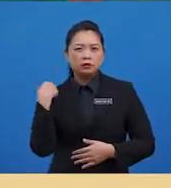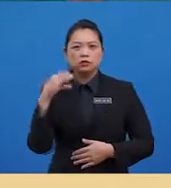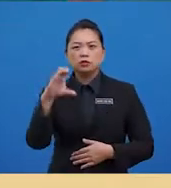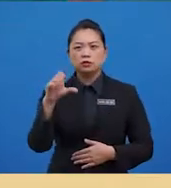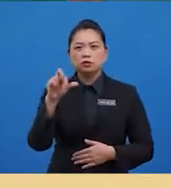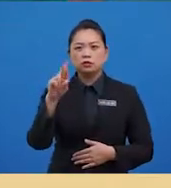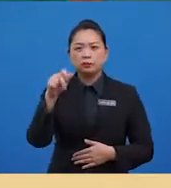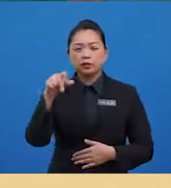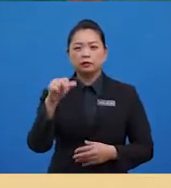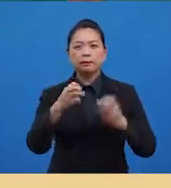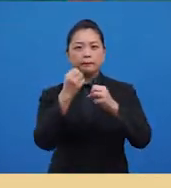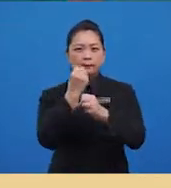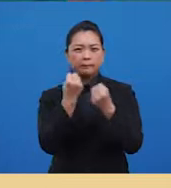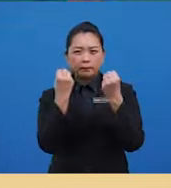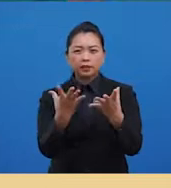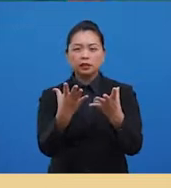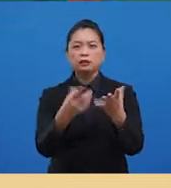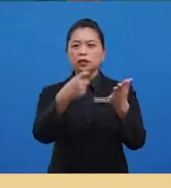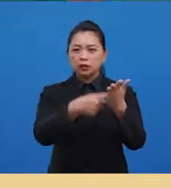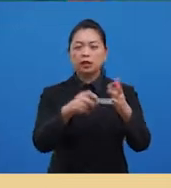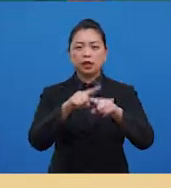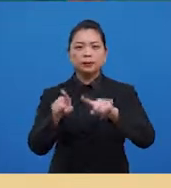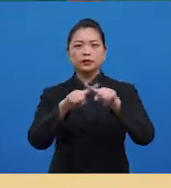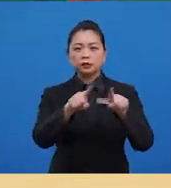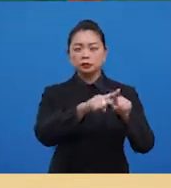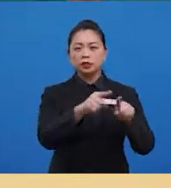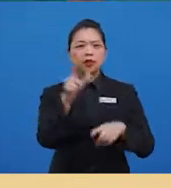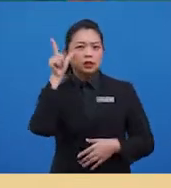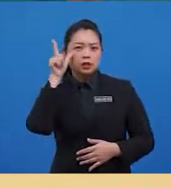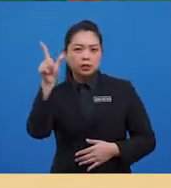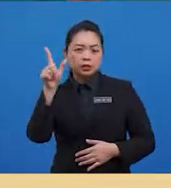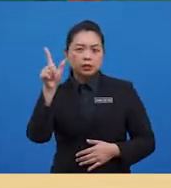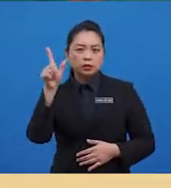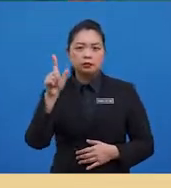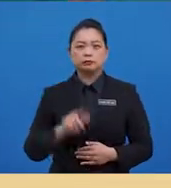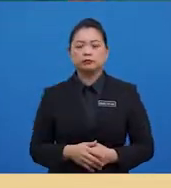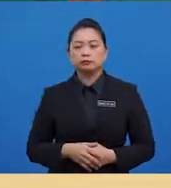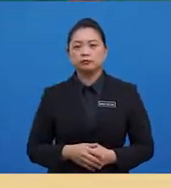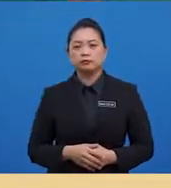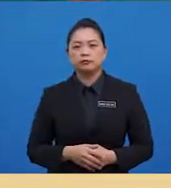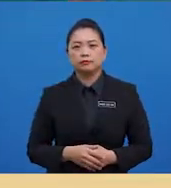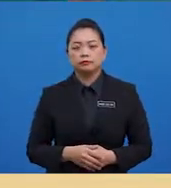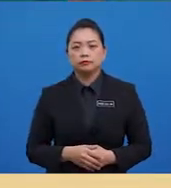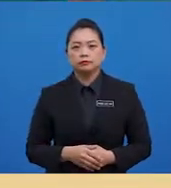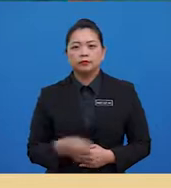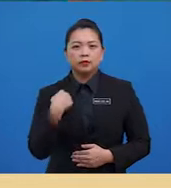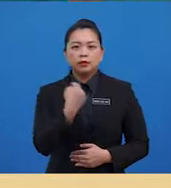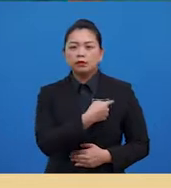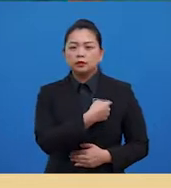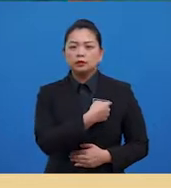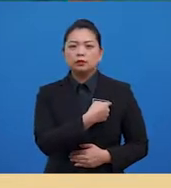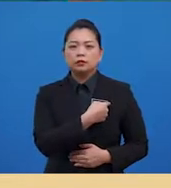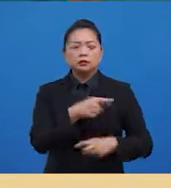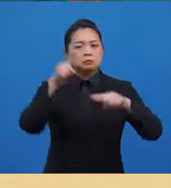dengan nilai yang berbeza. Dengan sekadar melihat nilai cerapan yang banyak ini, kita tidak